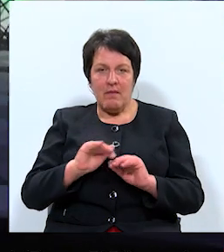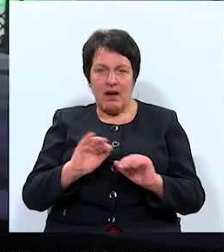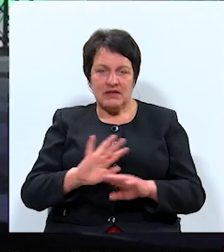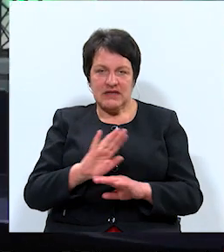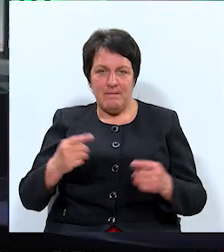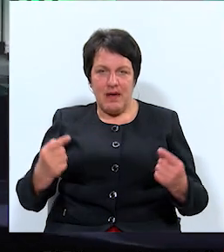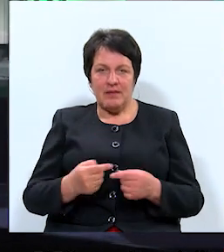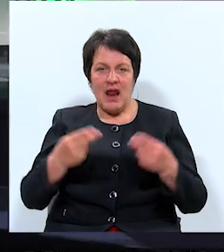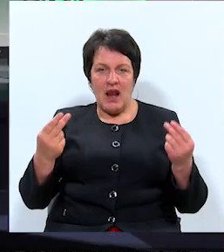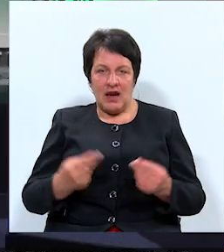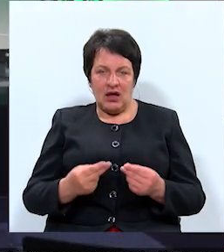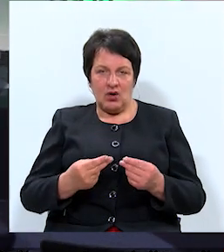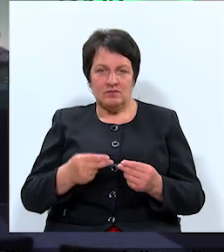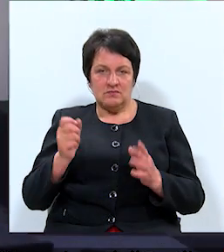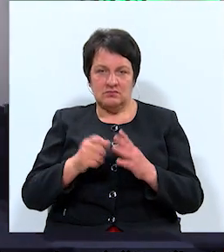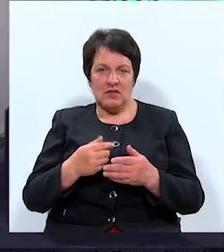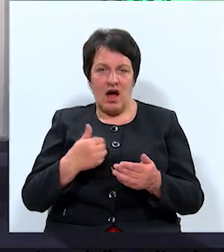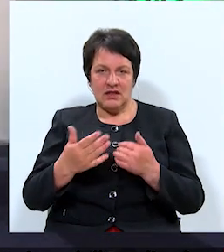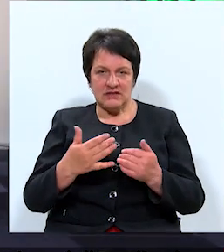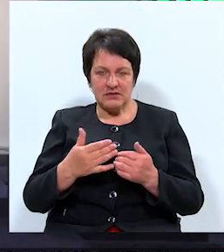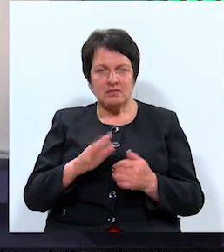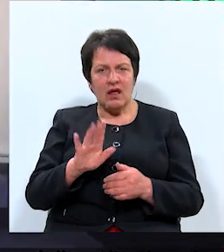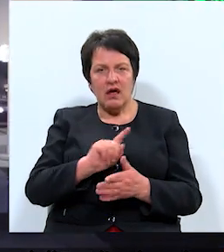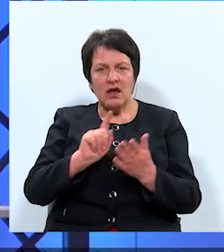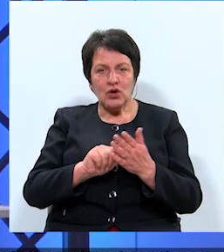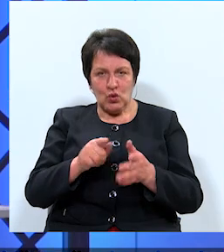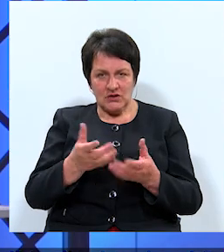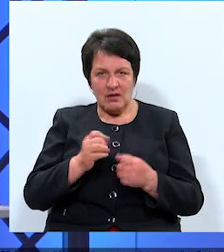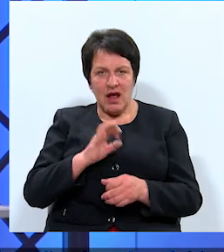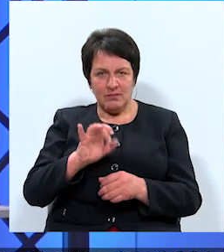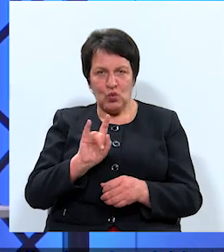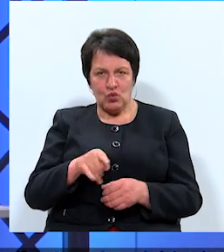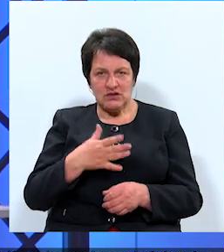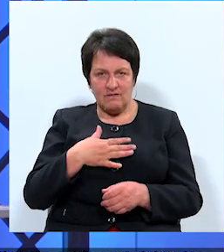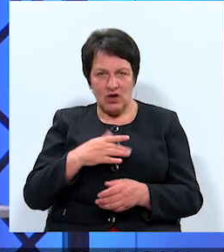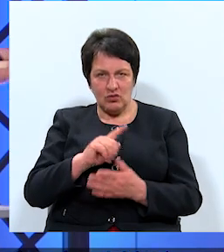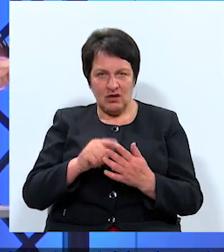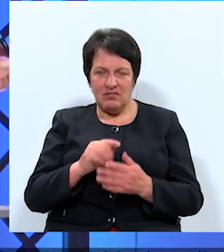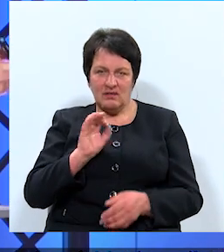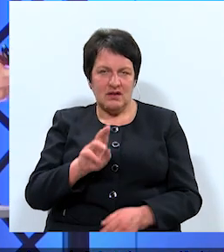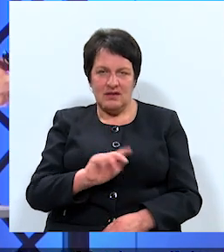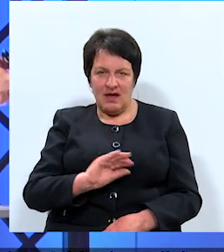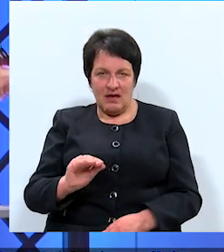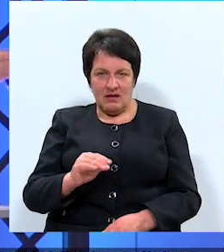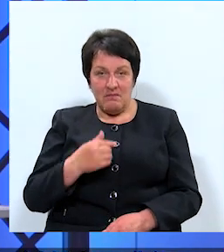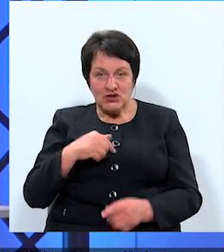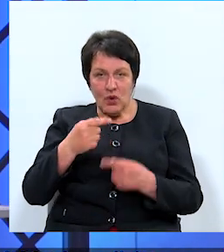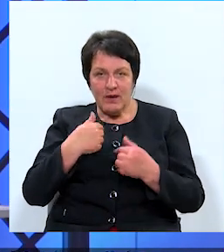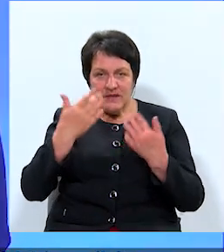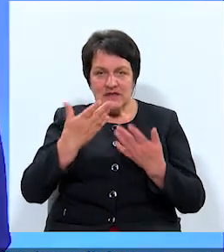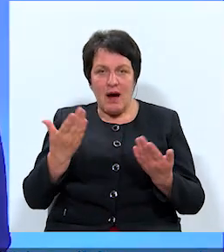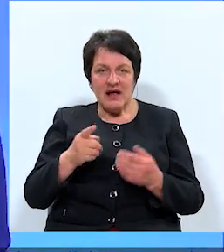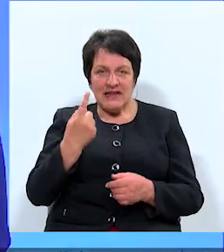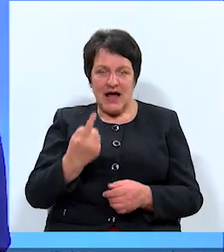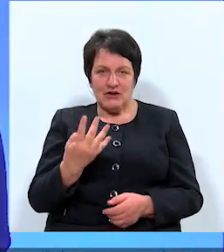nepiemērot līgums slodas attiecībā uz projekta realizāciju. Un, vai jūs saņēmāt atbildus savu jautājumu? Nē. Mēs jau projām nezinām, kāpēc tikai četris.